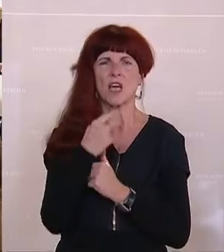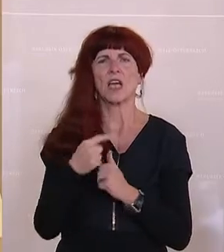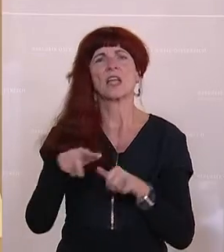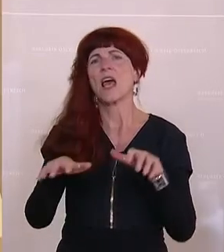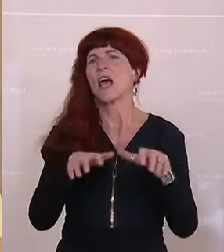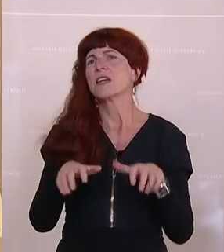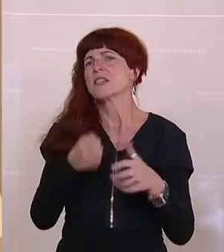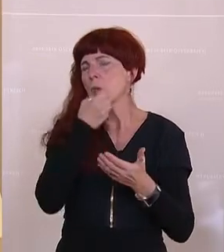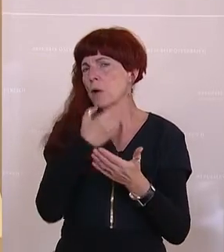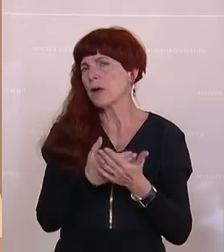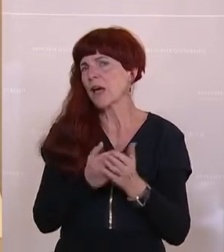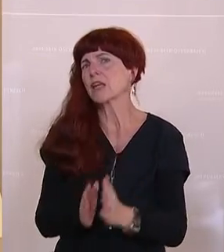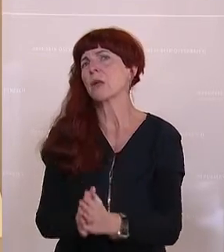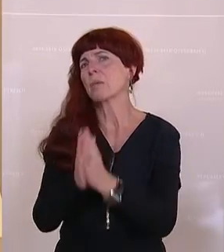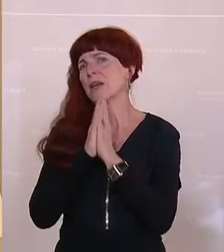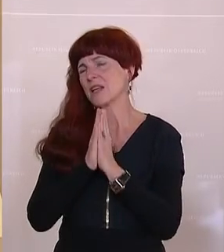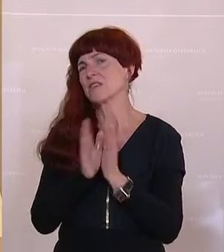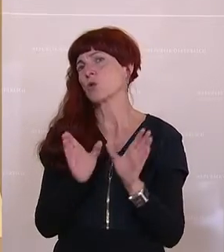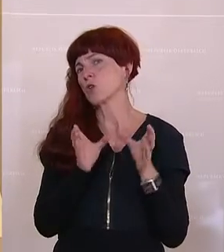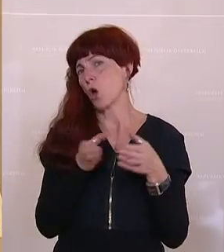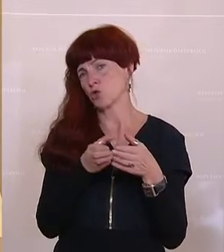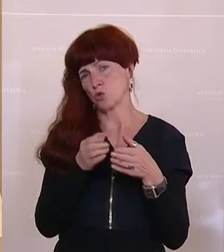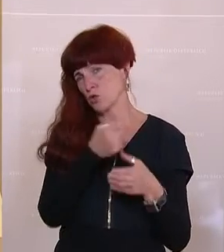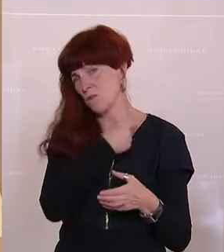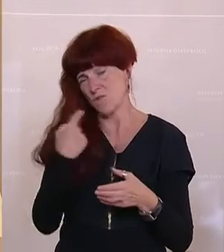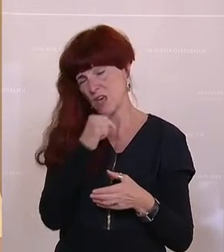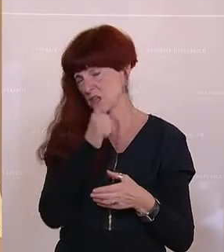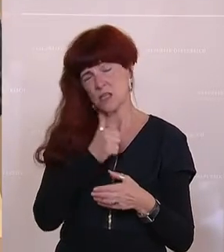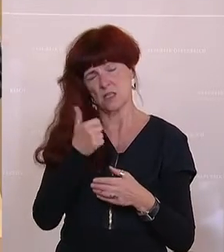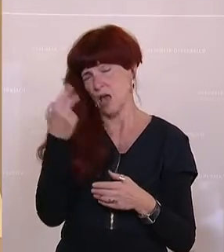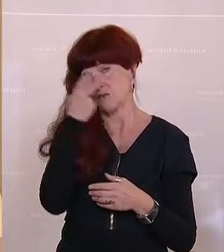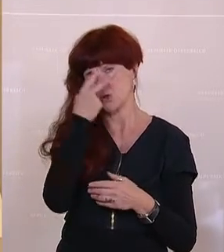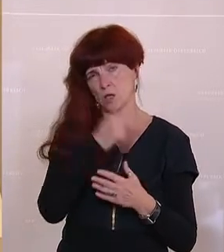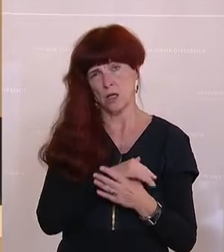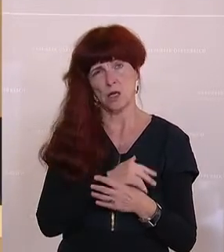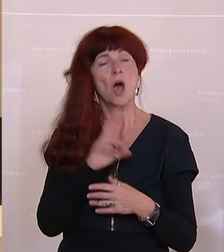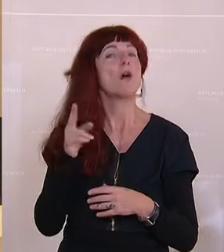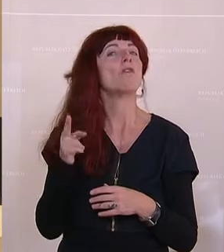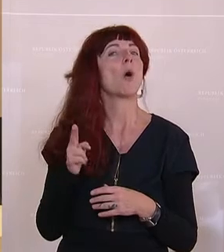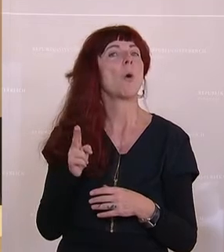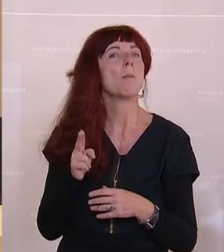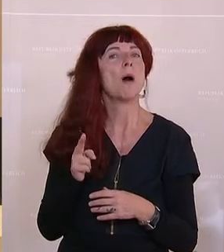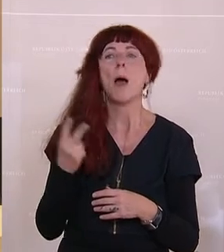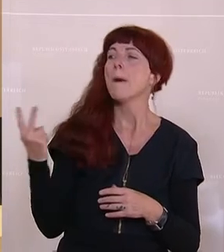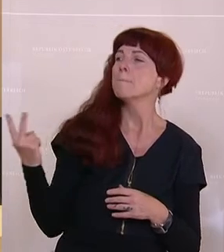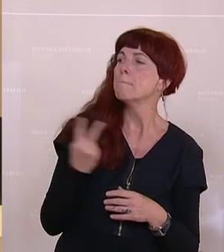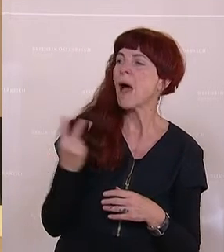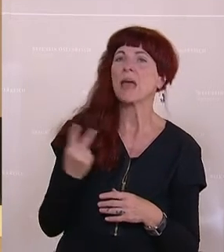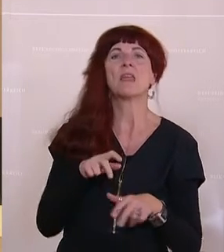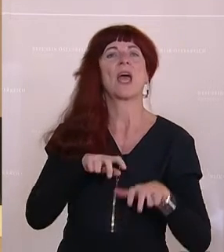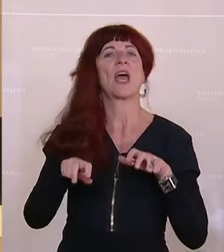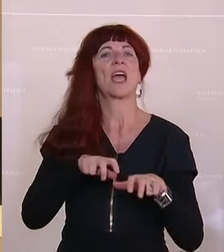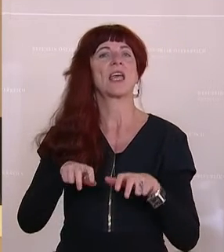Petitionsausschusses nicht zustimmen, weil wir die Praktiken der beiden Regierungsparteien